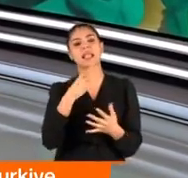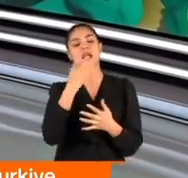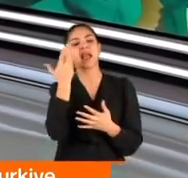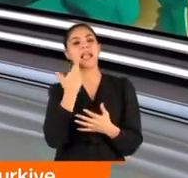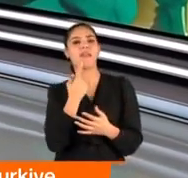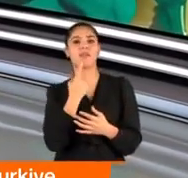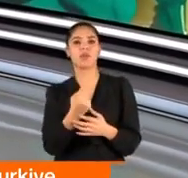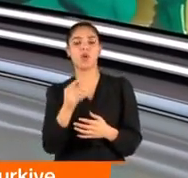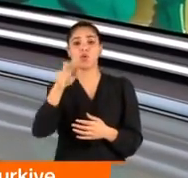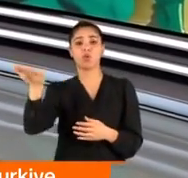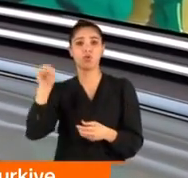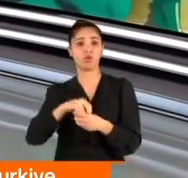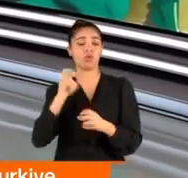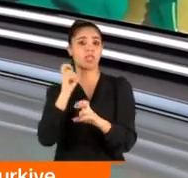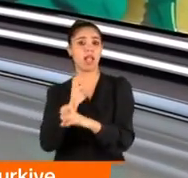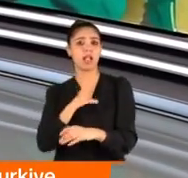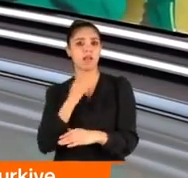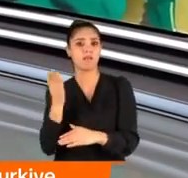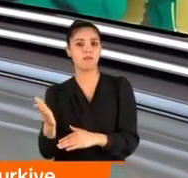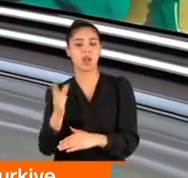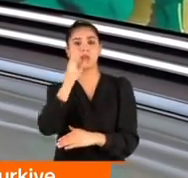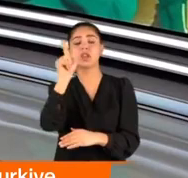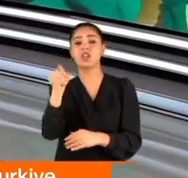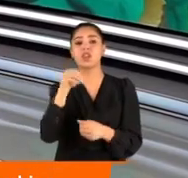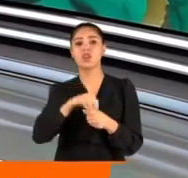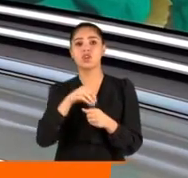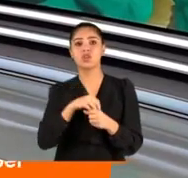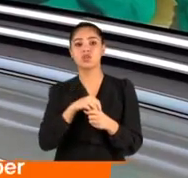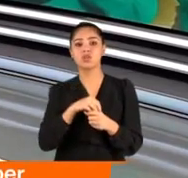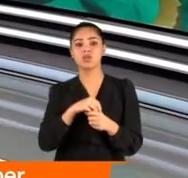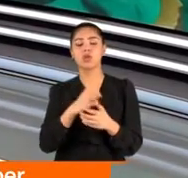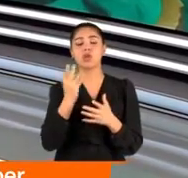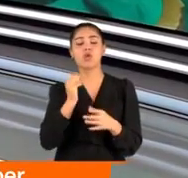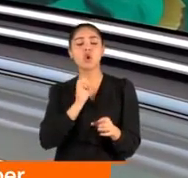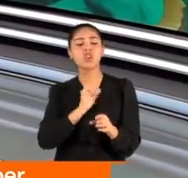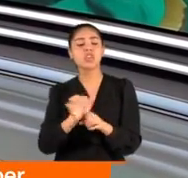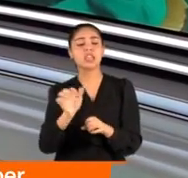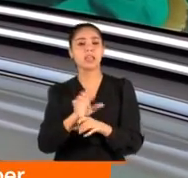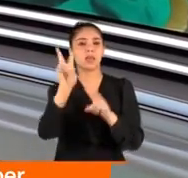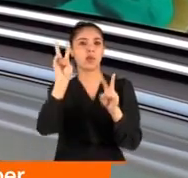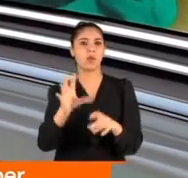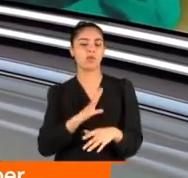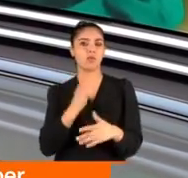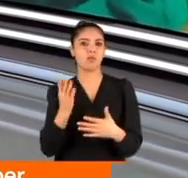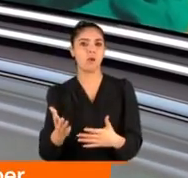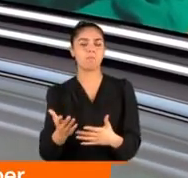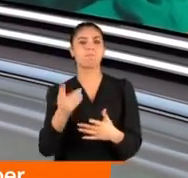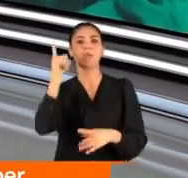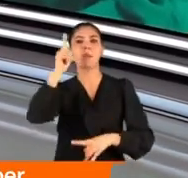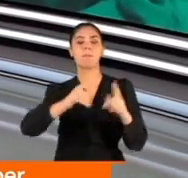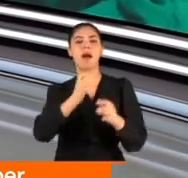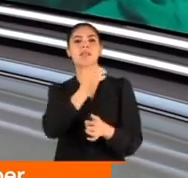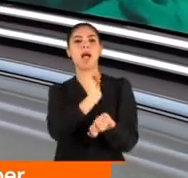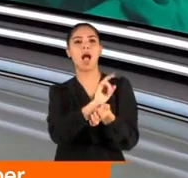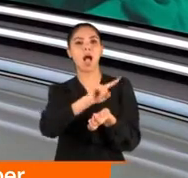çocuklar için çok tehlikeli bir dizi. Çünkü içinde bolca şiddet var. Ciddi şiddet. Ama bazı